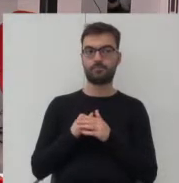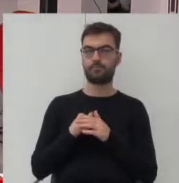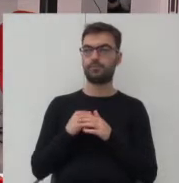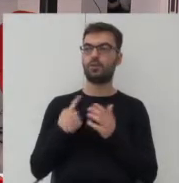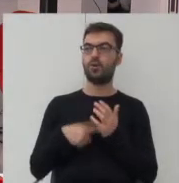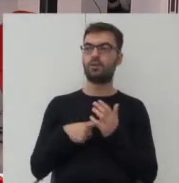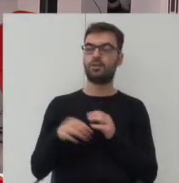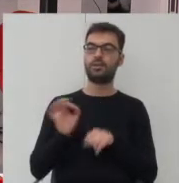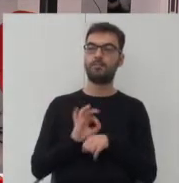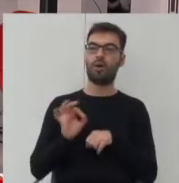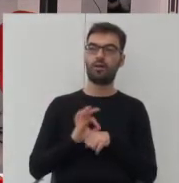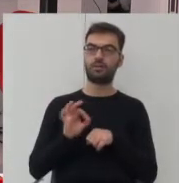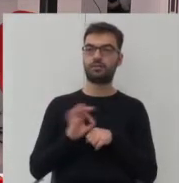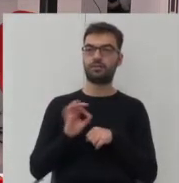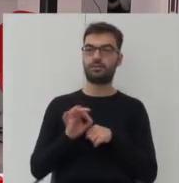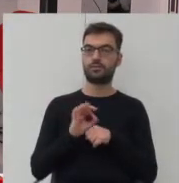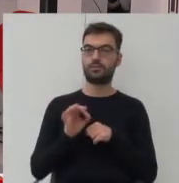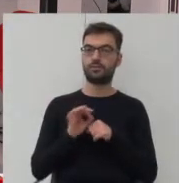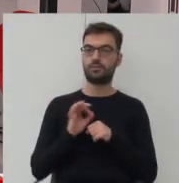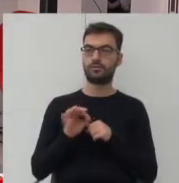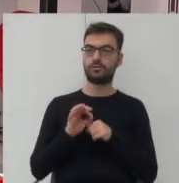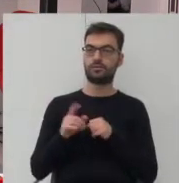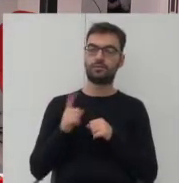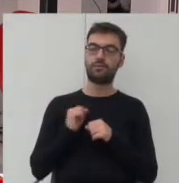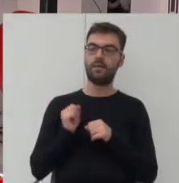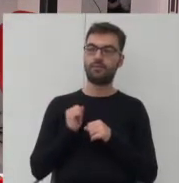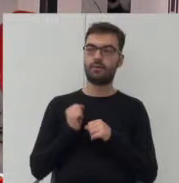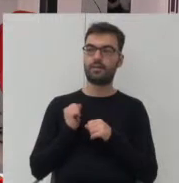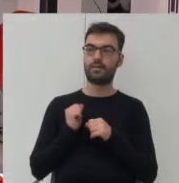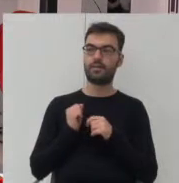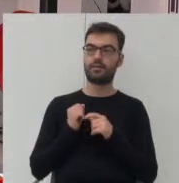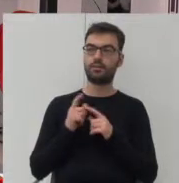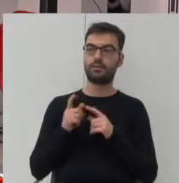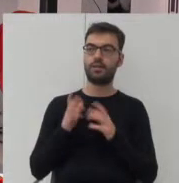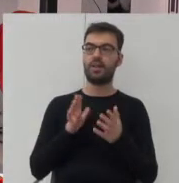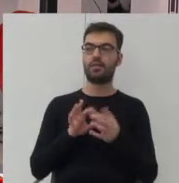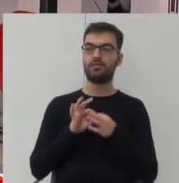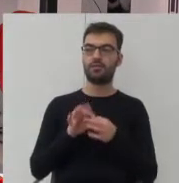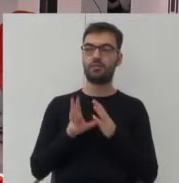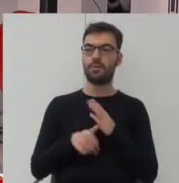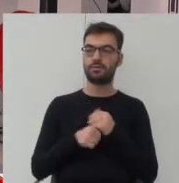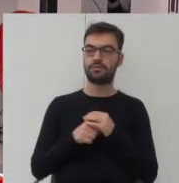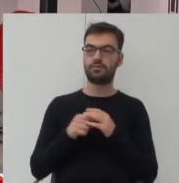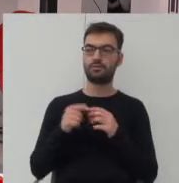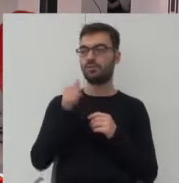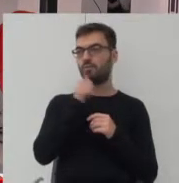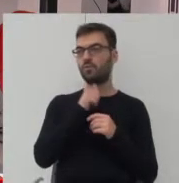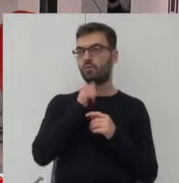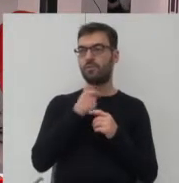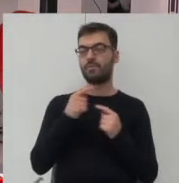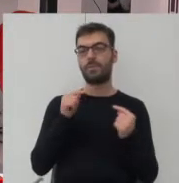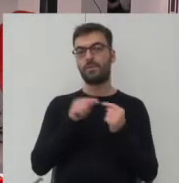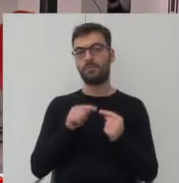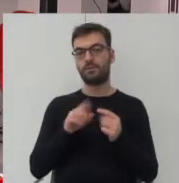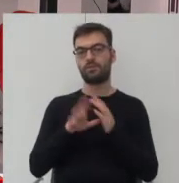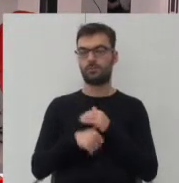projekt to właśnie też takie fajne muzeum do typologii miejskiej i próba wpisania się w tkankę